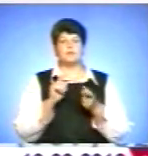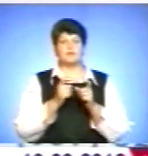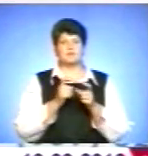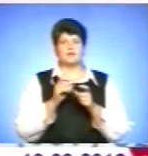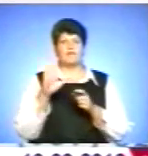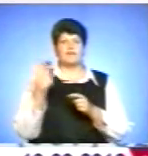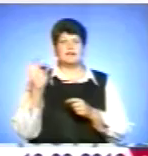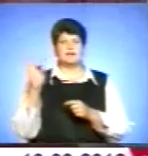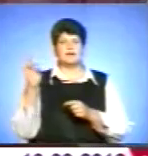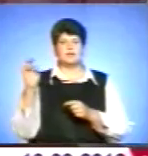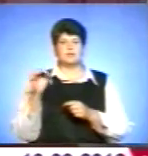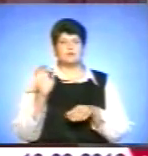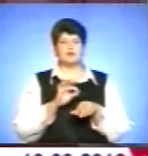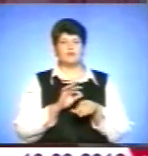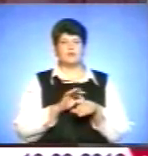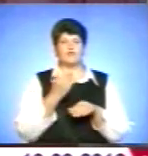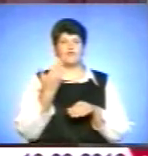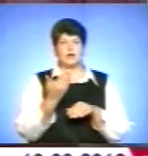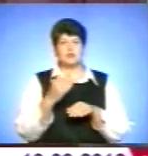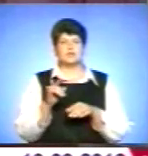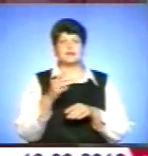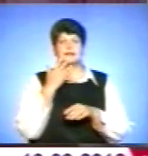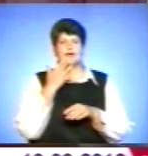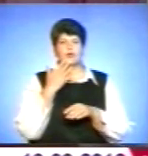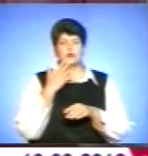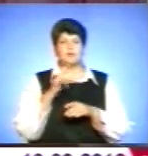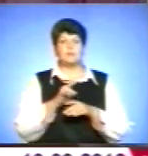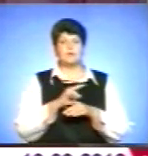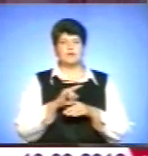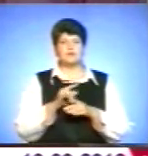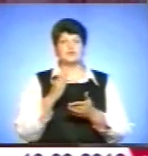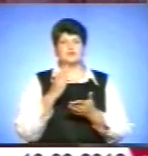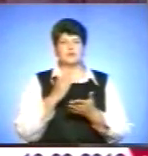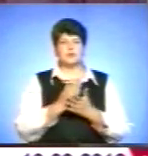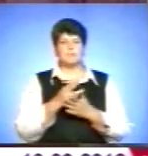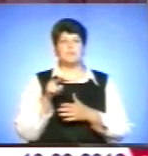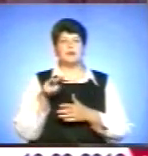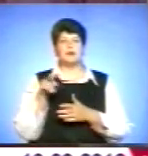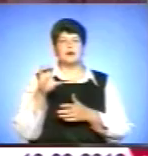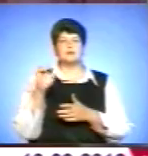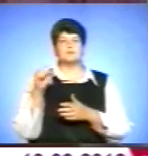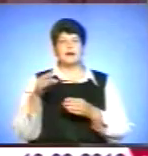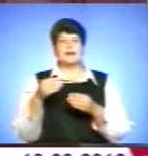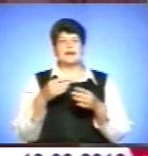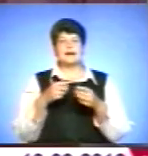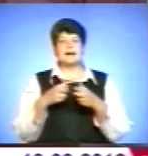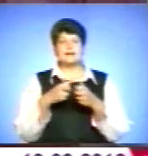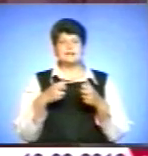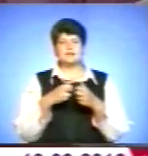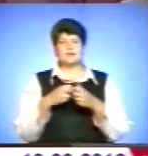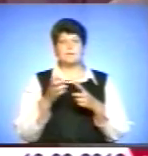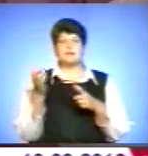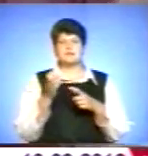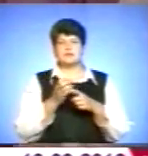венеричними хворобами. Ваш народ обманює, що существує, ніякі пластмасові, резинові срідства, презератив,